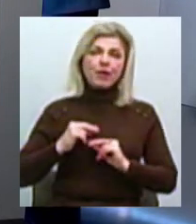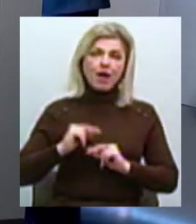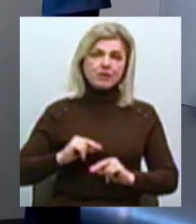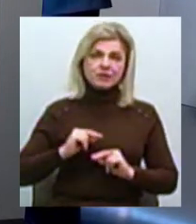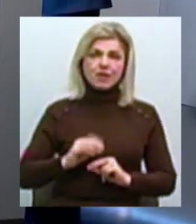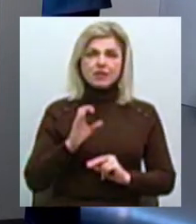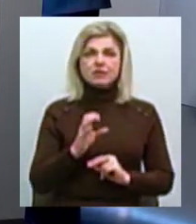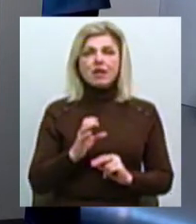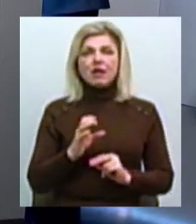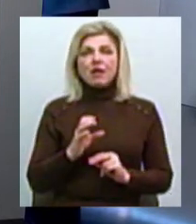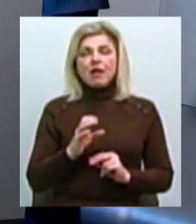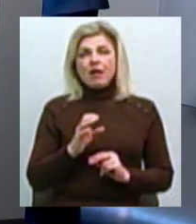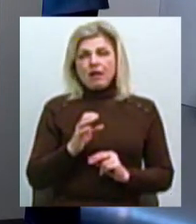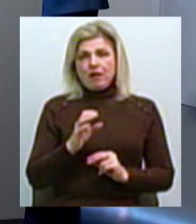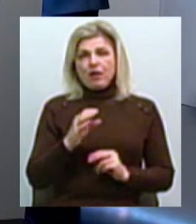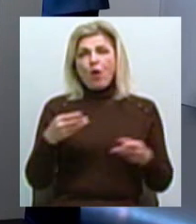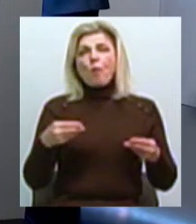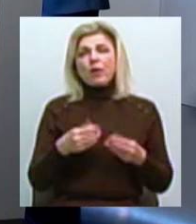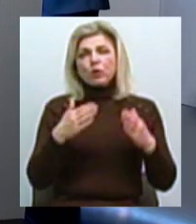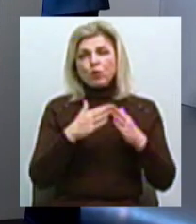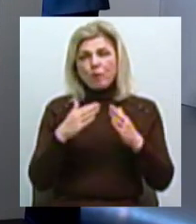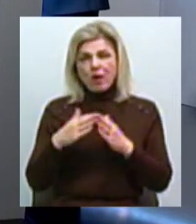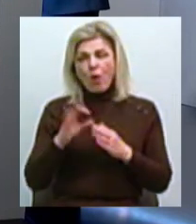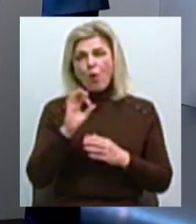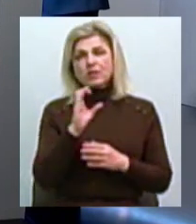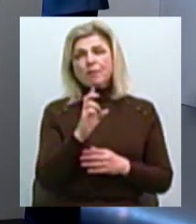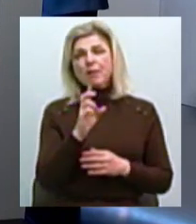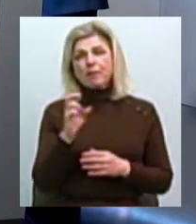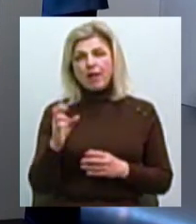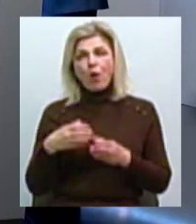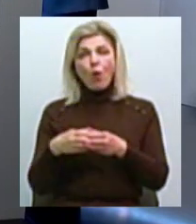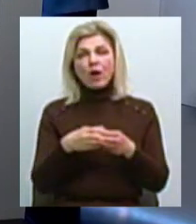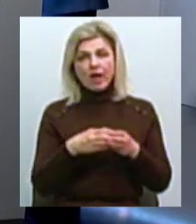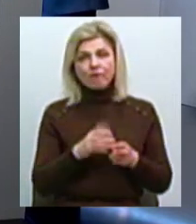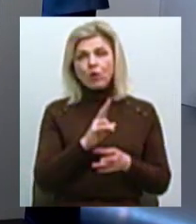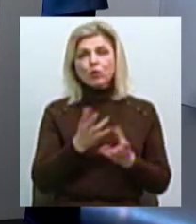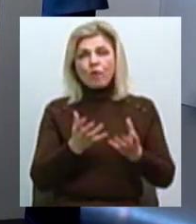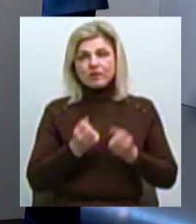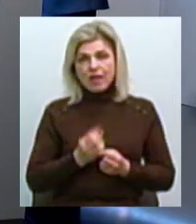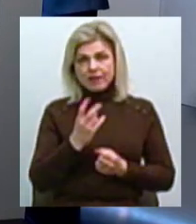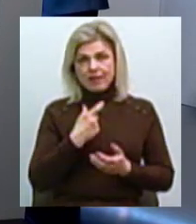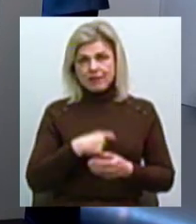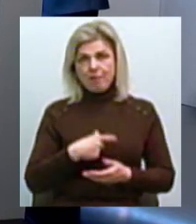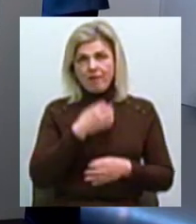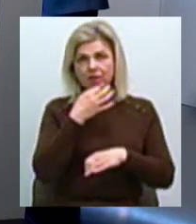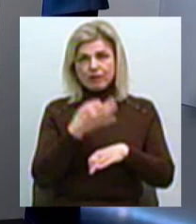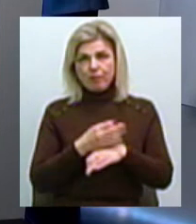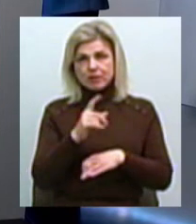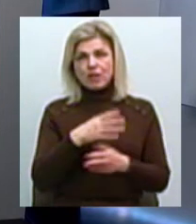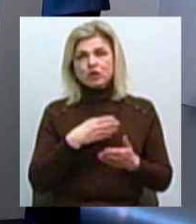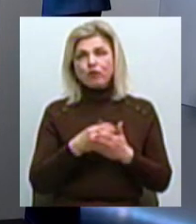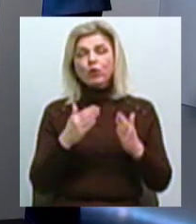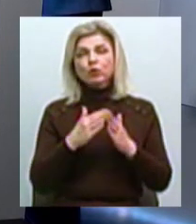'єднаннями співвласників багатоквартирних будинків. Це саме ті колективи, котрі взяли на себе відповідальність за власний будинок. Що їм може